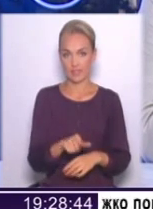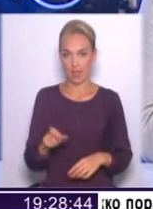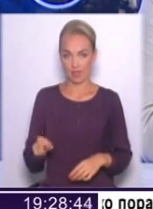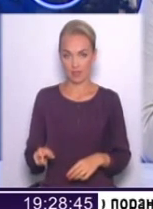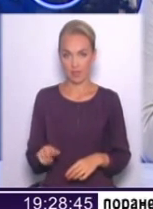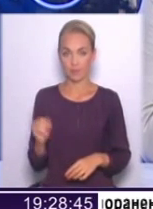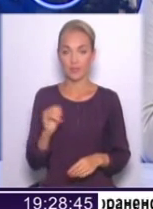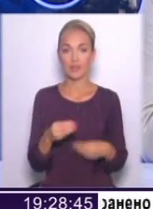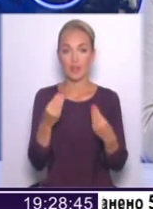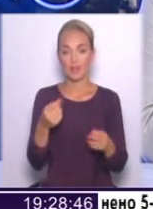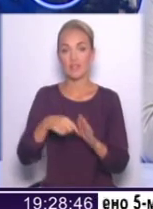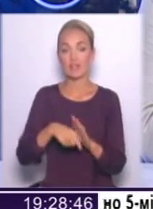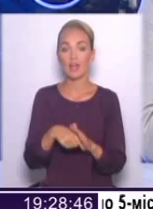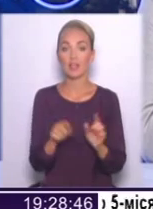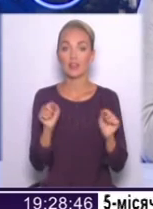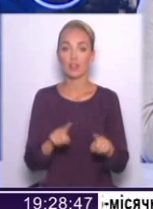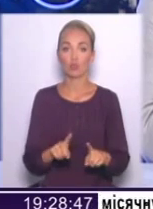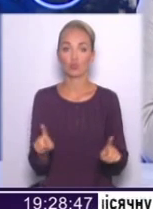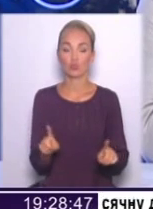дається взнаки те, що